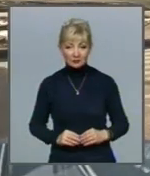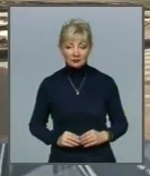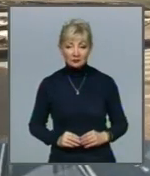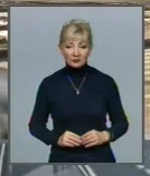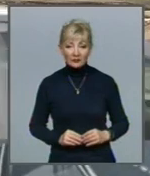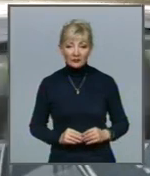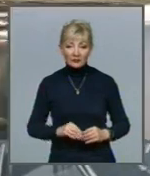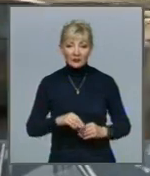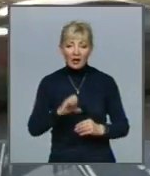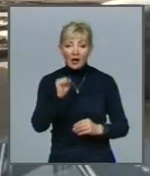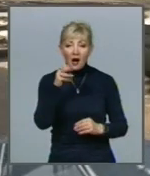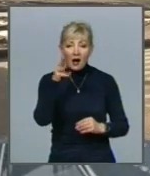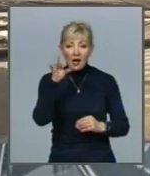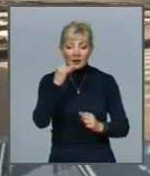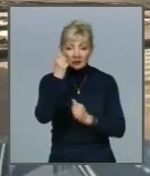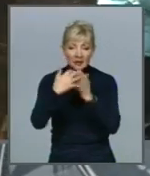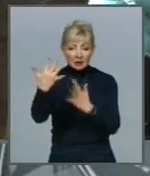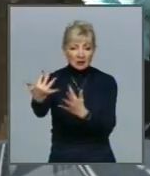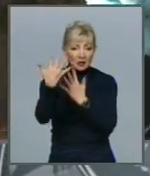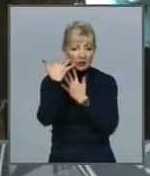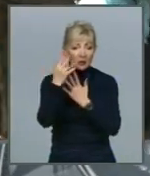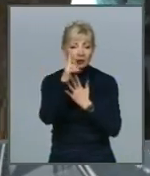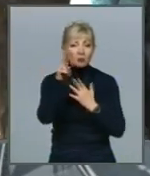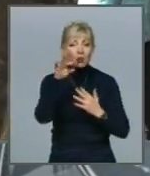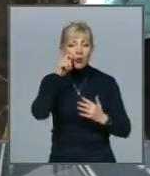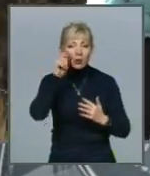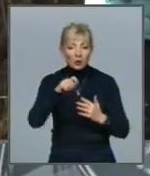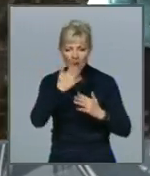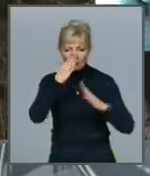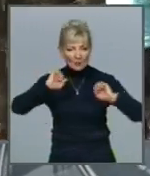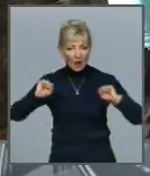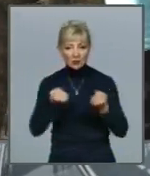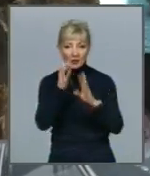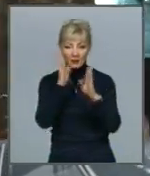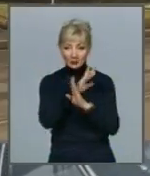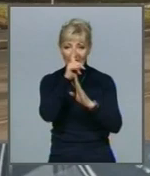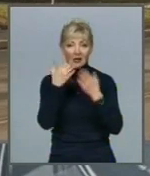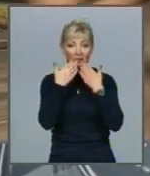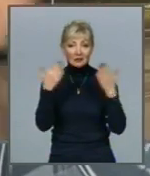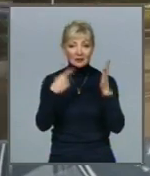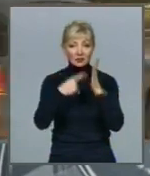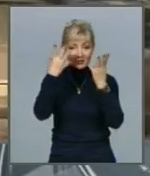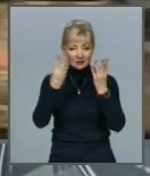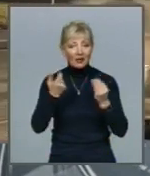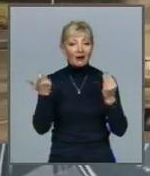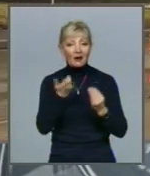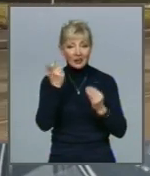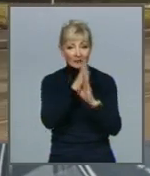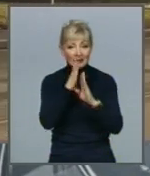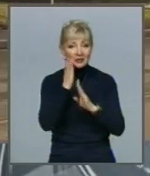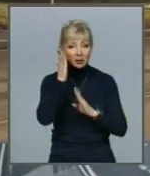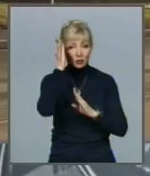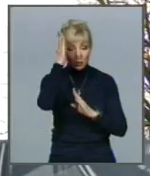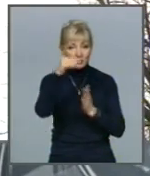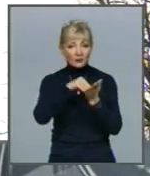Потужний антициклон, що накрив всю Україну, приніс морозну погоду За останні шість днів харківські синоптики фіксують